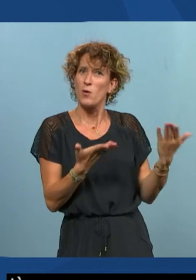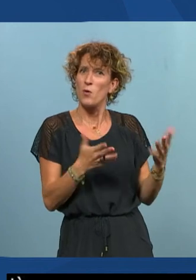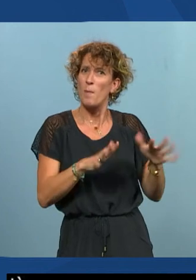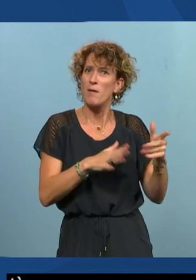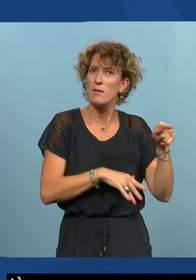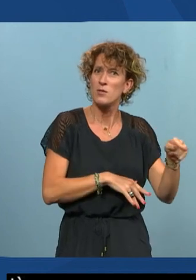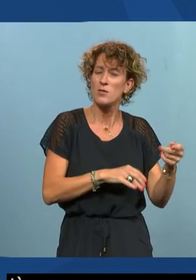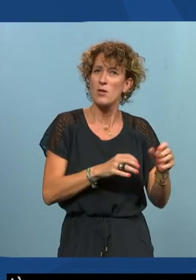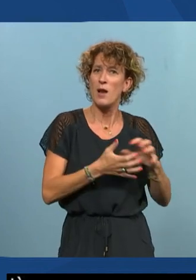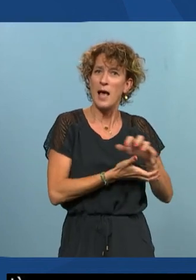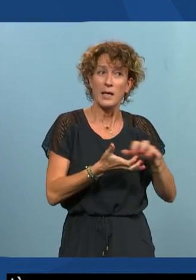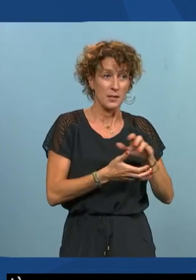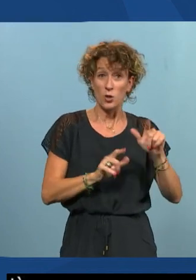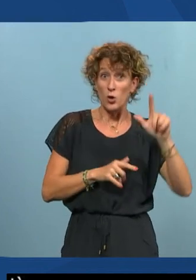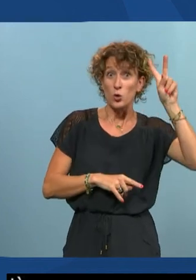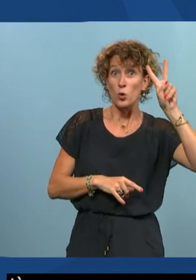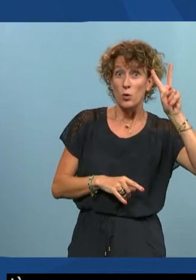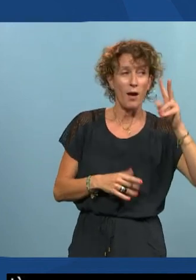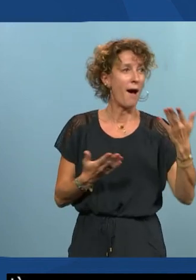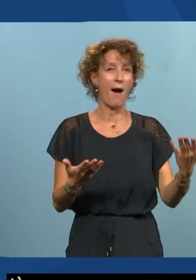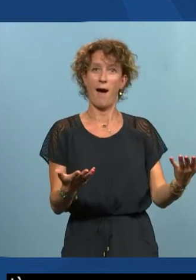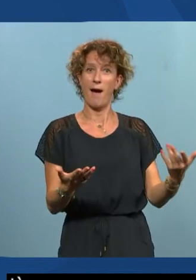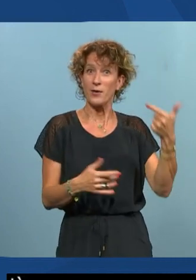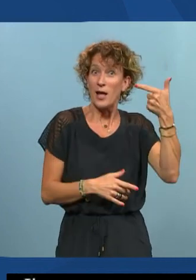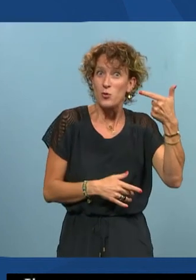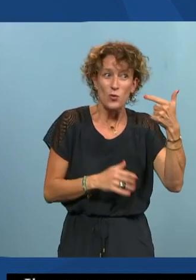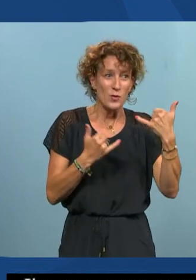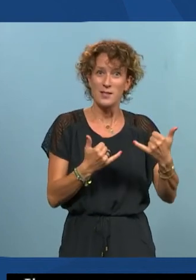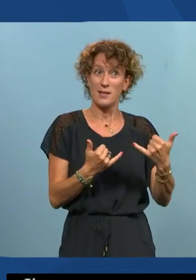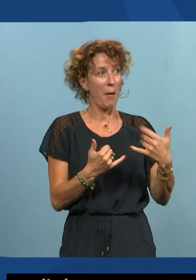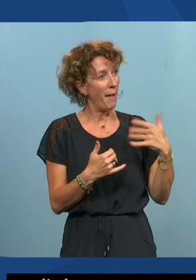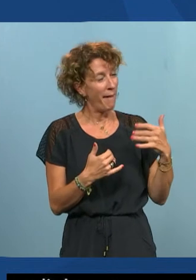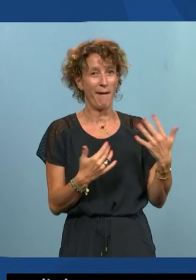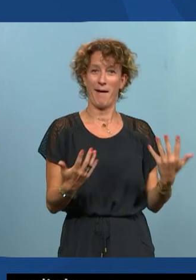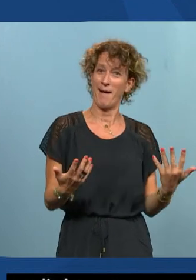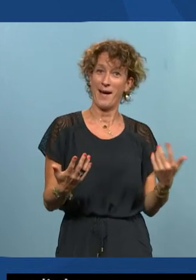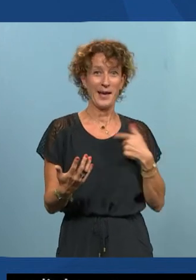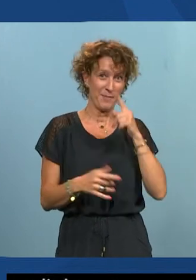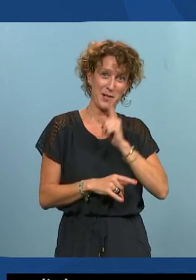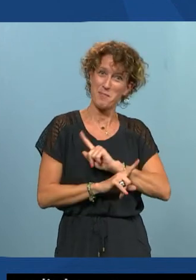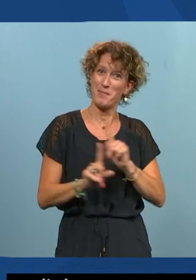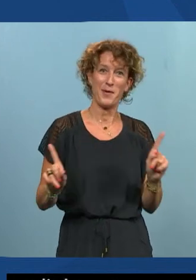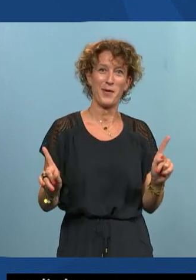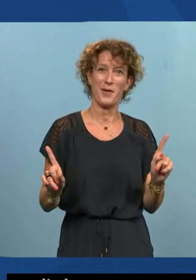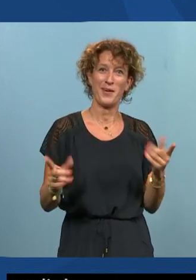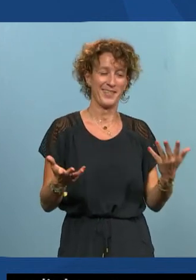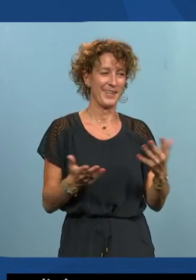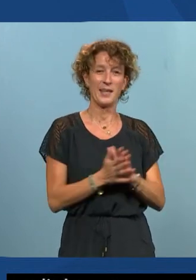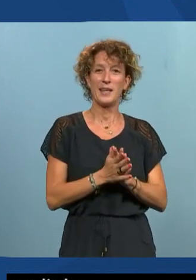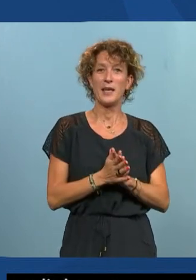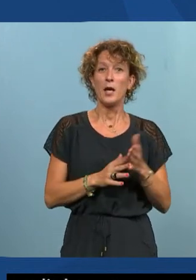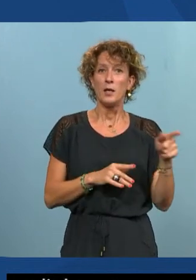crise sanitaire il y en a deux il y en a deux autour de la table disons j'ai pas fait à près voilà donc